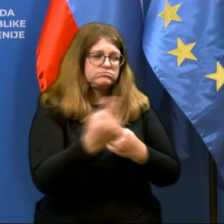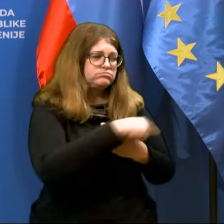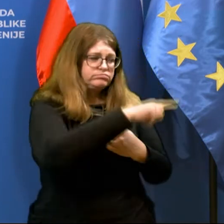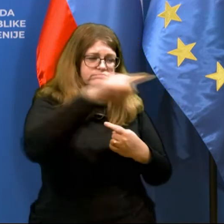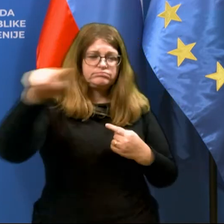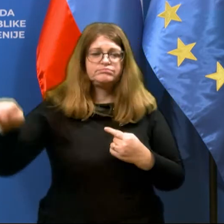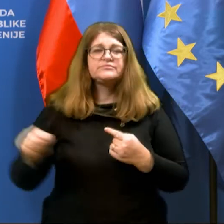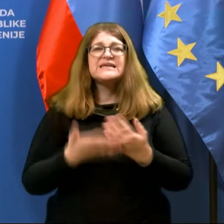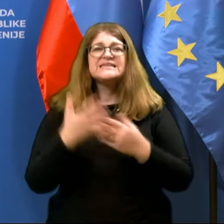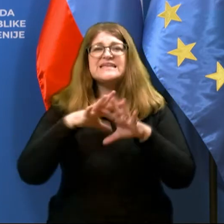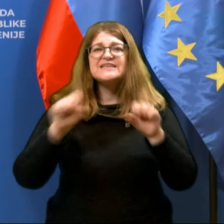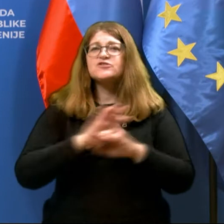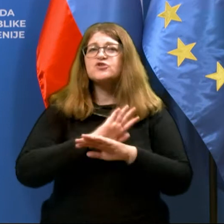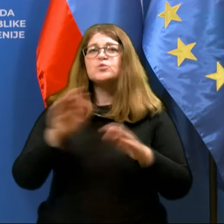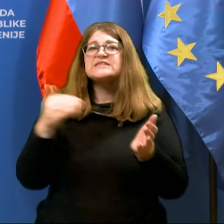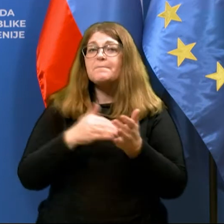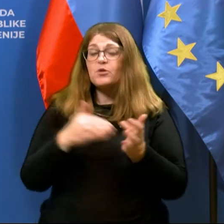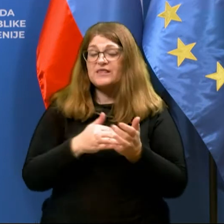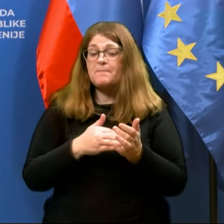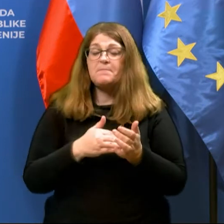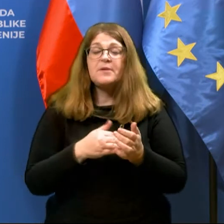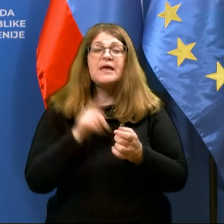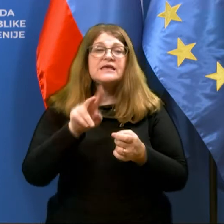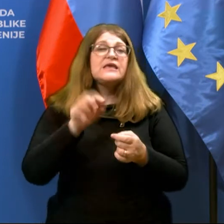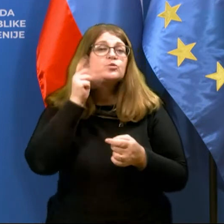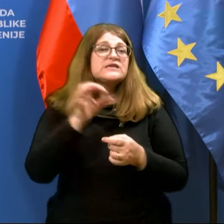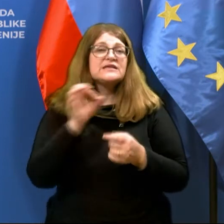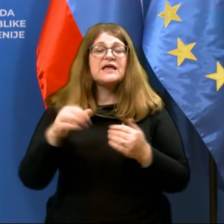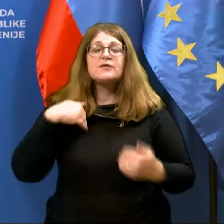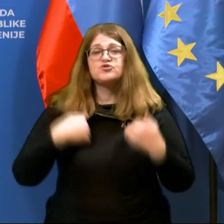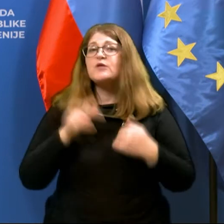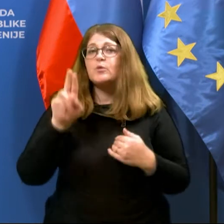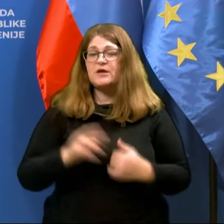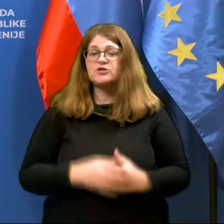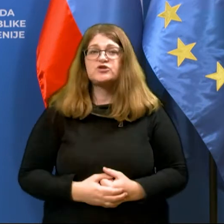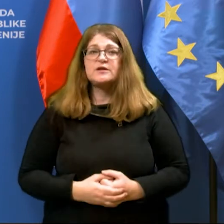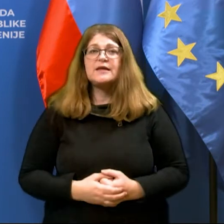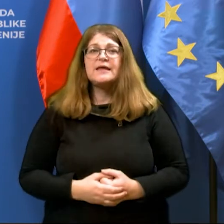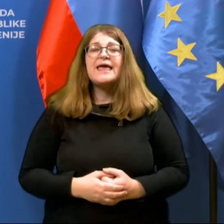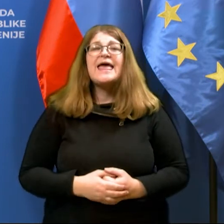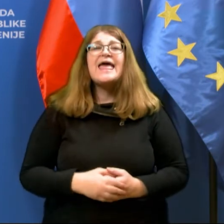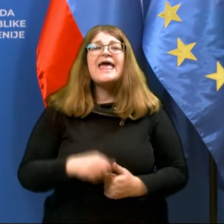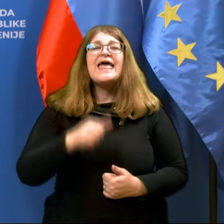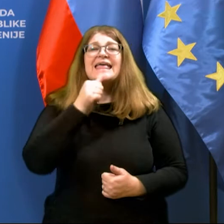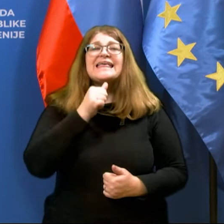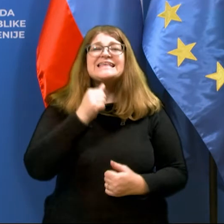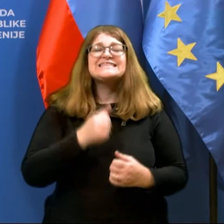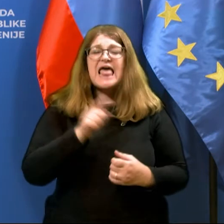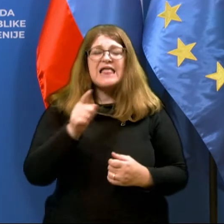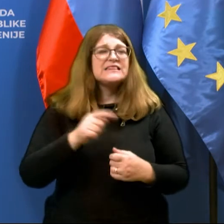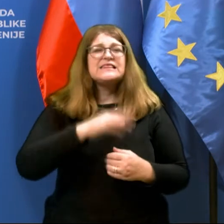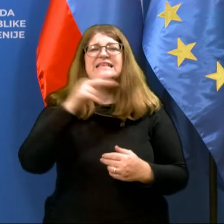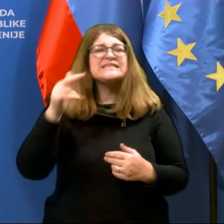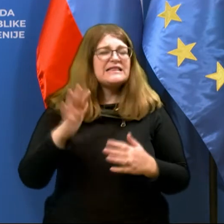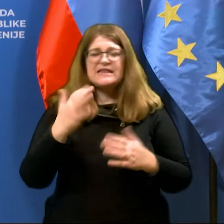izvršovanje vseh potreb, ki jih v vsakodnevno življenju imamo. V Islandi ni omejitve gibanja, ravno tako